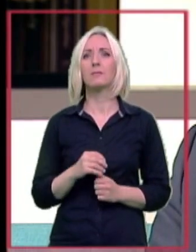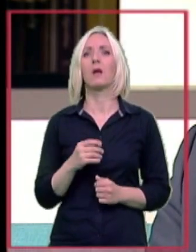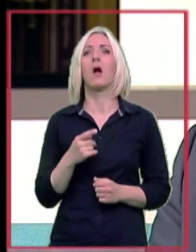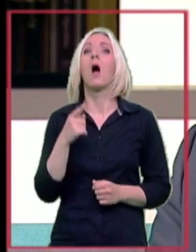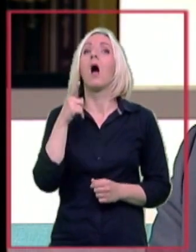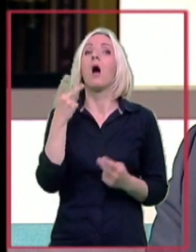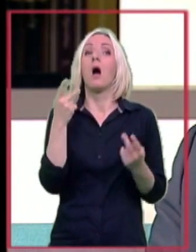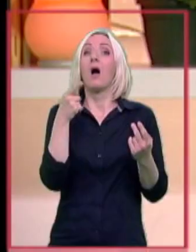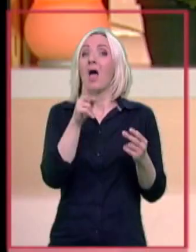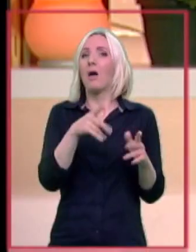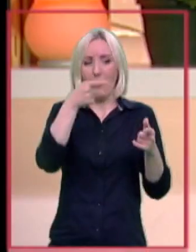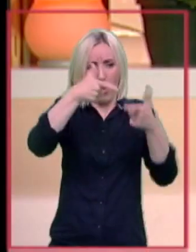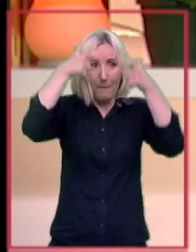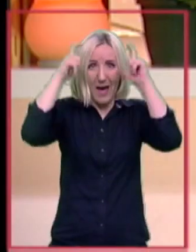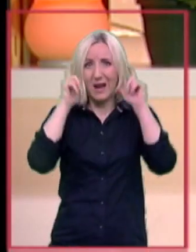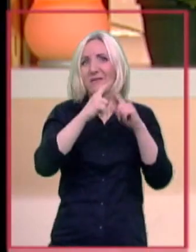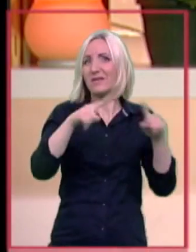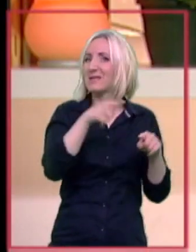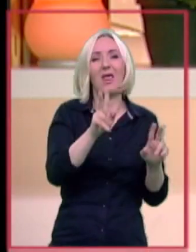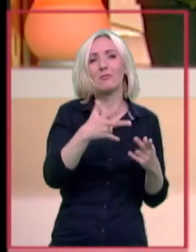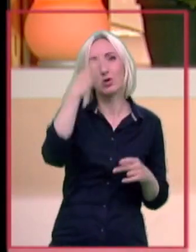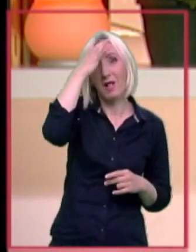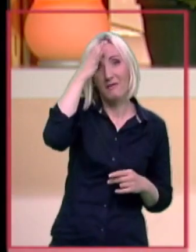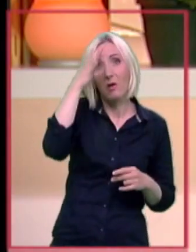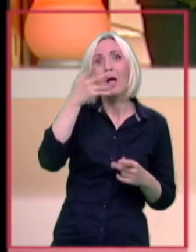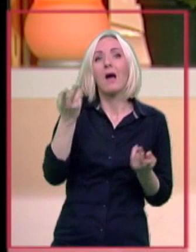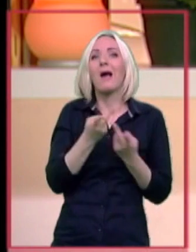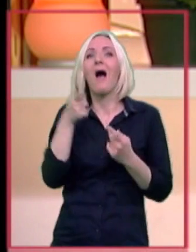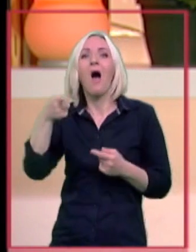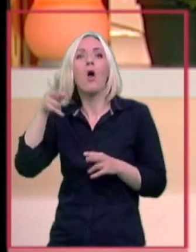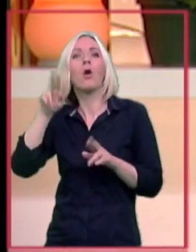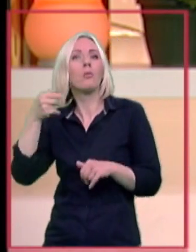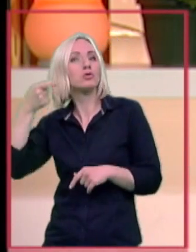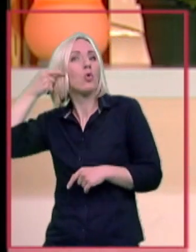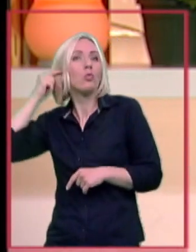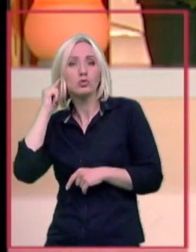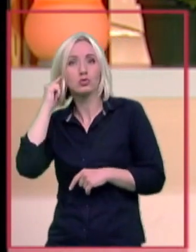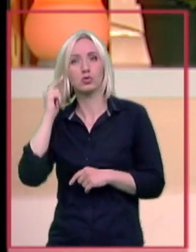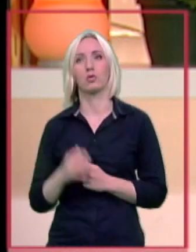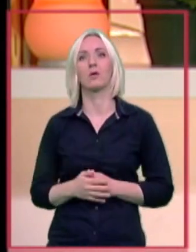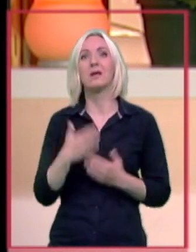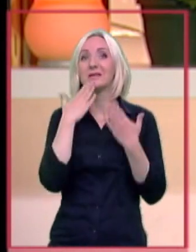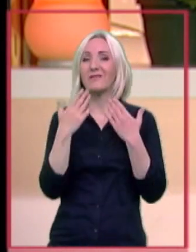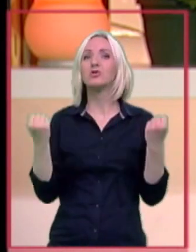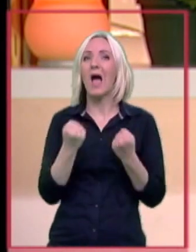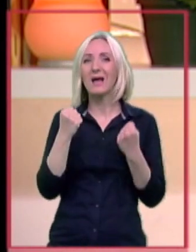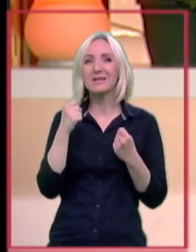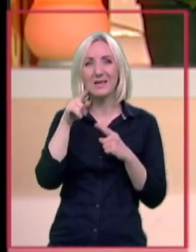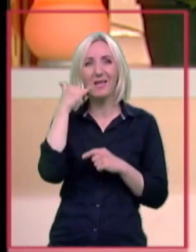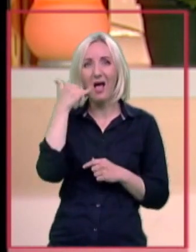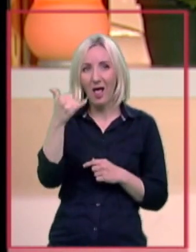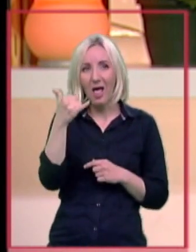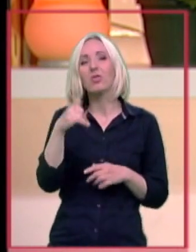u ušnu školjku. ušnu školjku, da. Zahvaljujući akciju koje je učestvala i Radio Televizije Srbije, nabavljeni su aparati za rano ispitivanje sluha